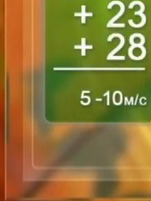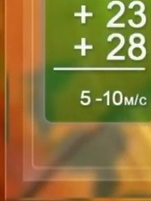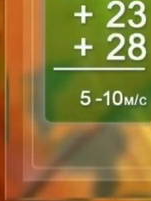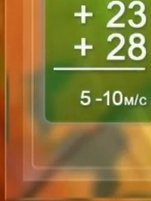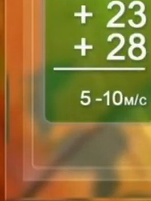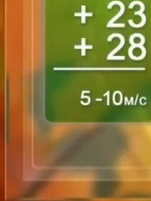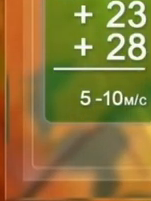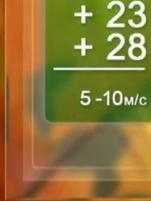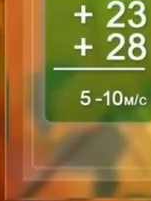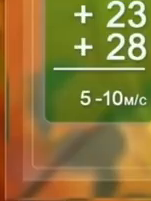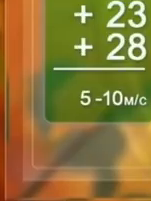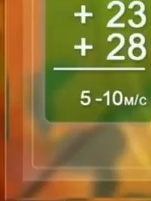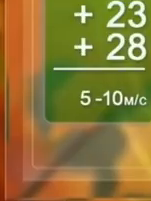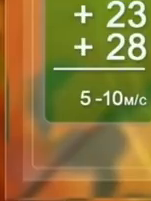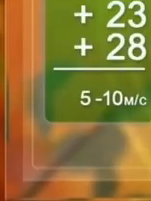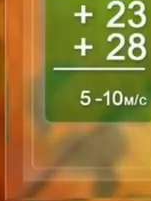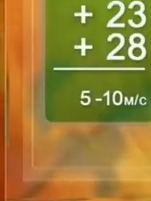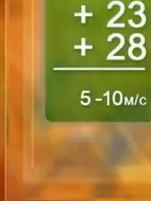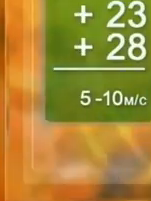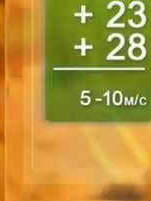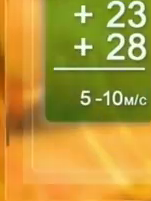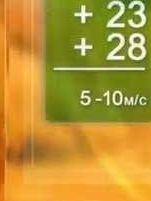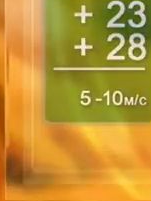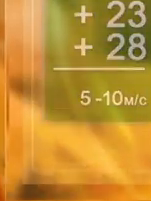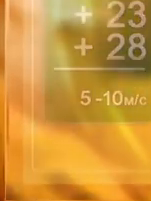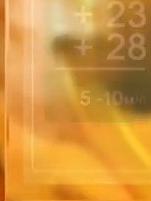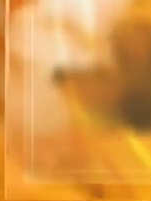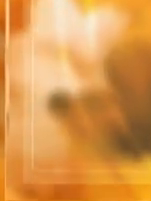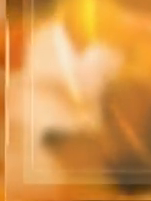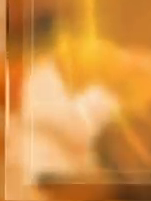12-17, вдень – до 23-28 градусів тепла.